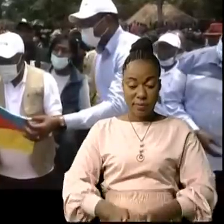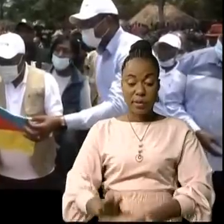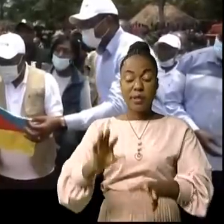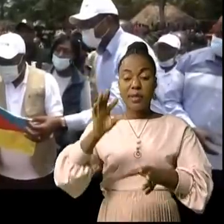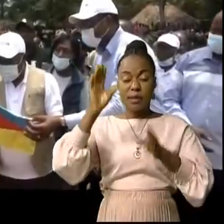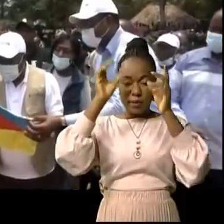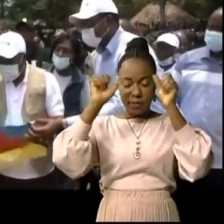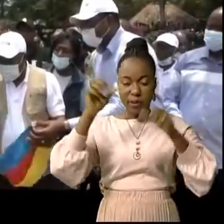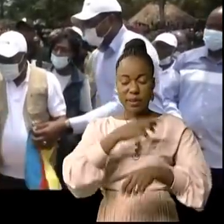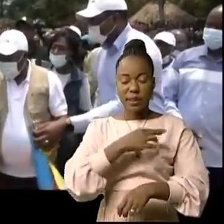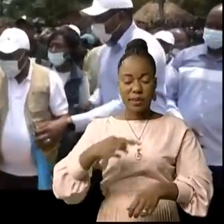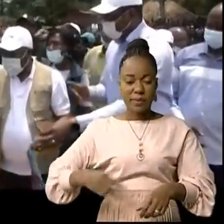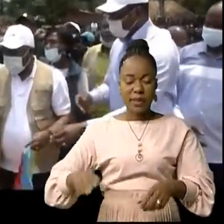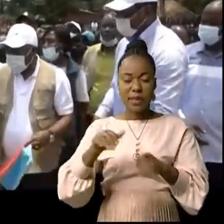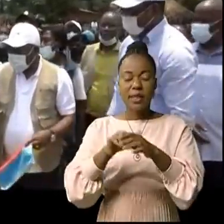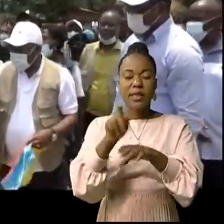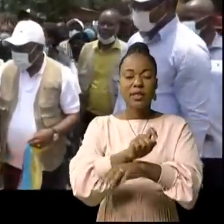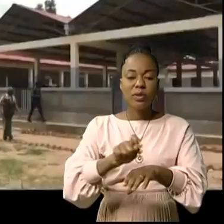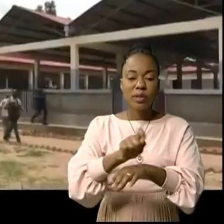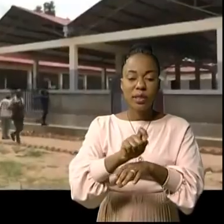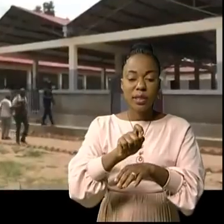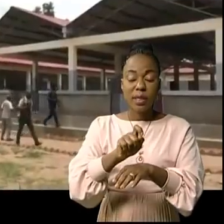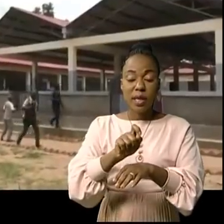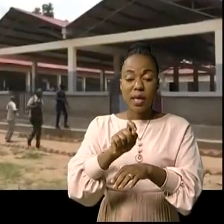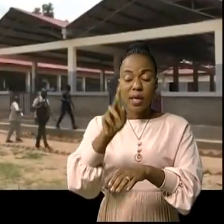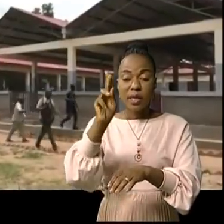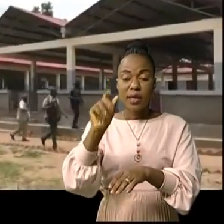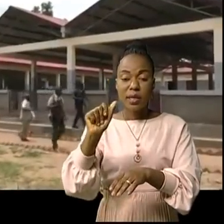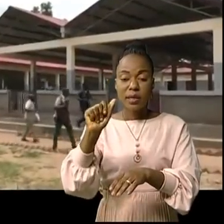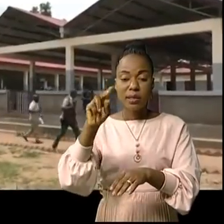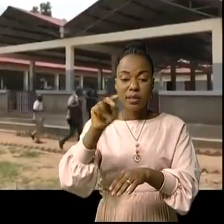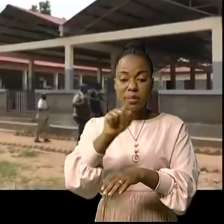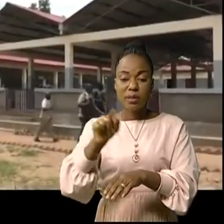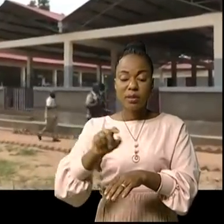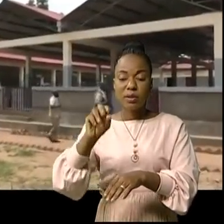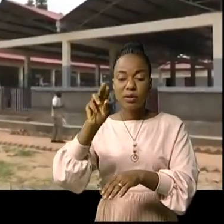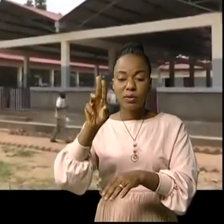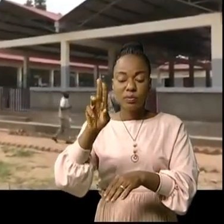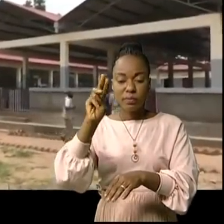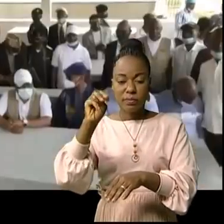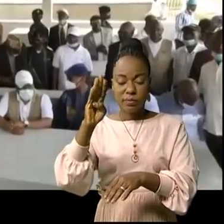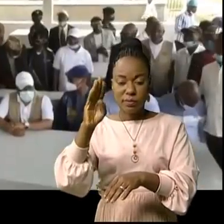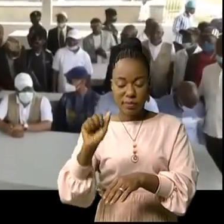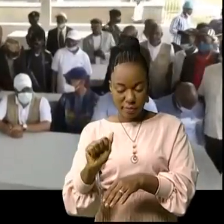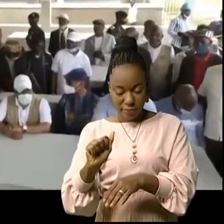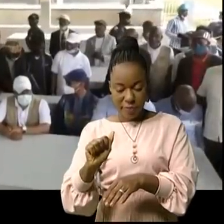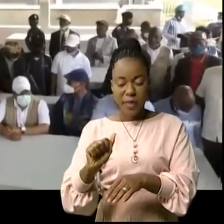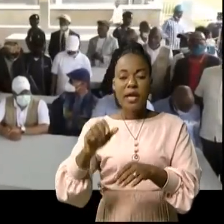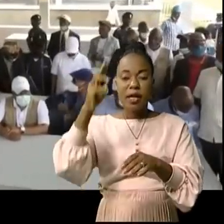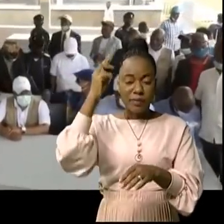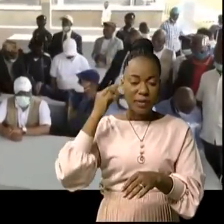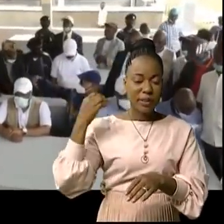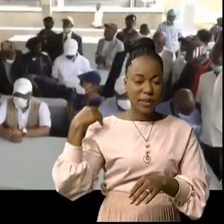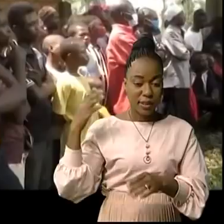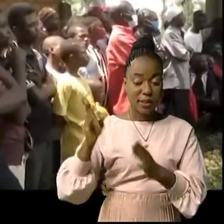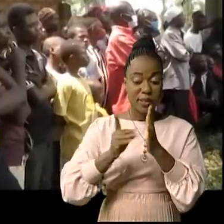le territoire de Kazumba, province du Kassai central, portera désormais le nom de Marthe Kassalou. C'est le ministre d'État en charge du